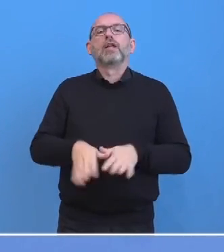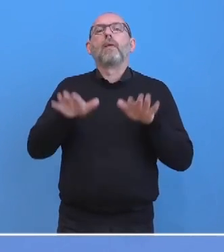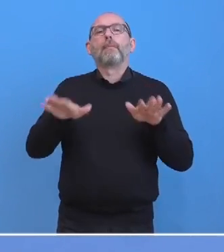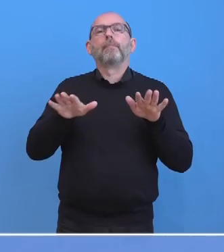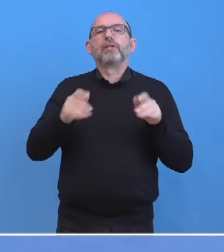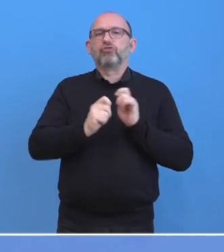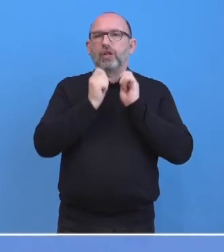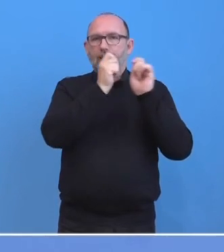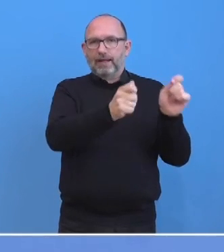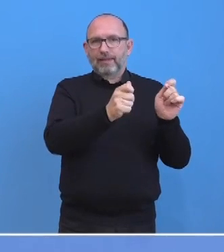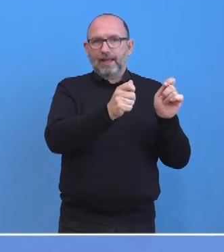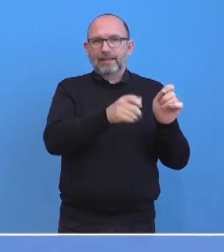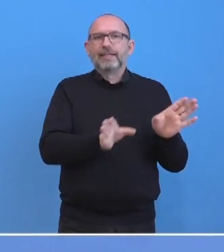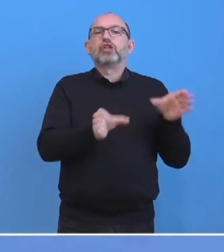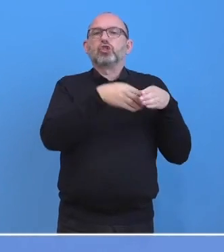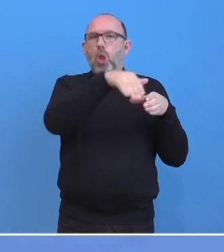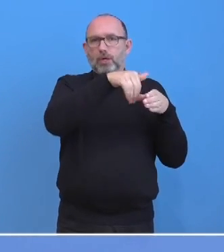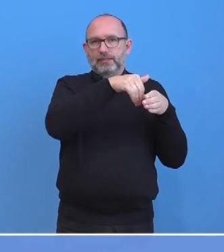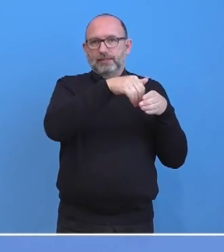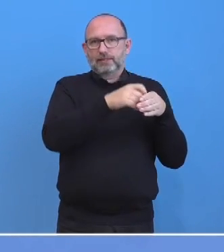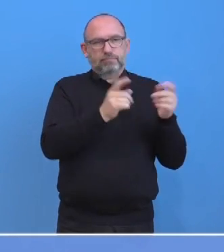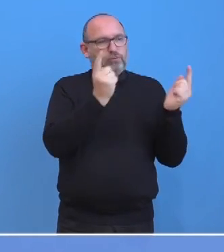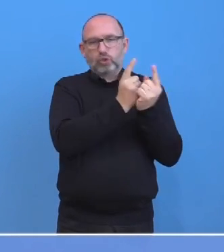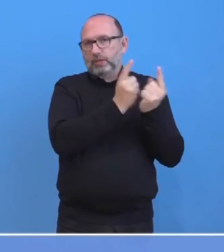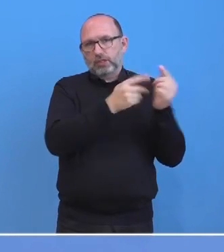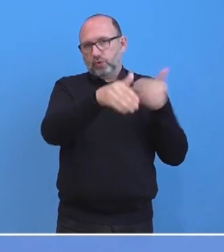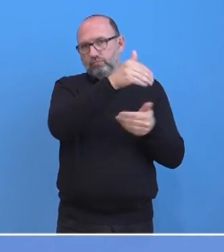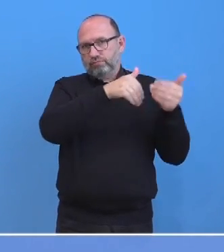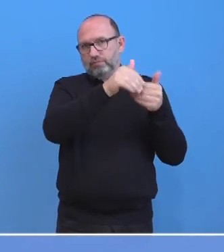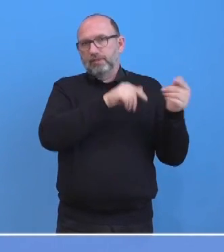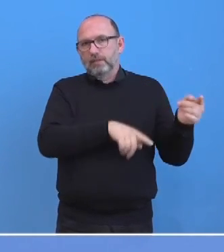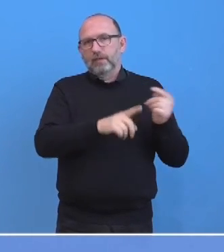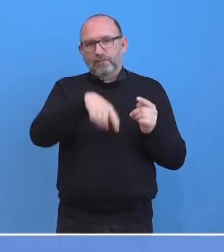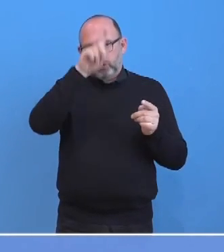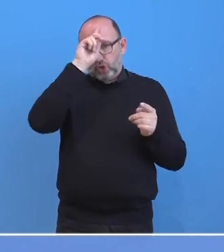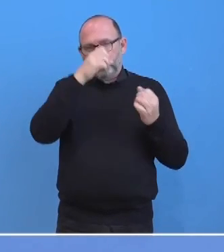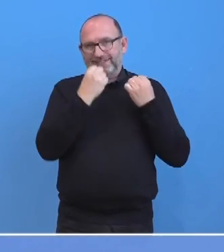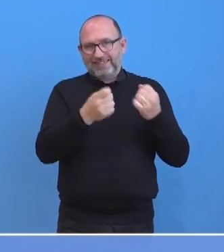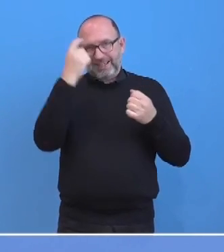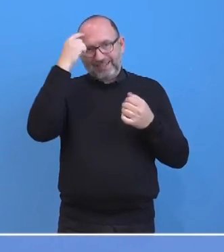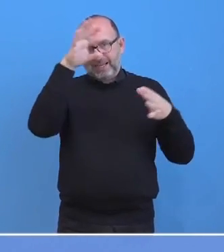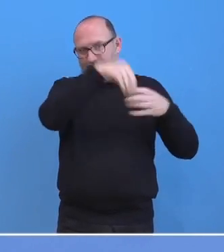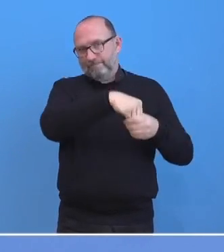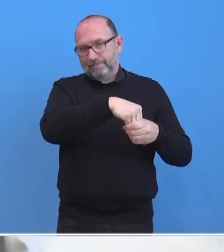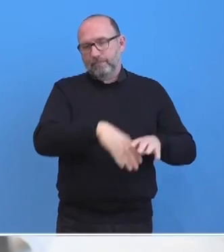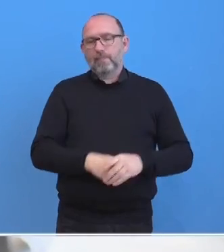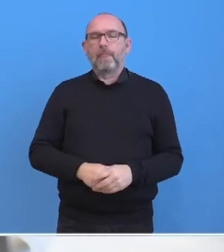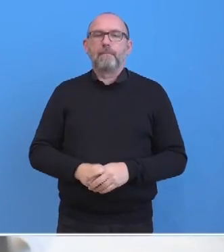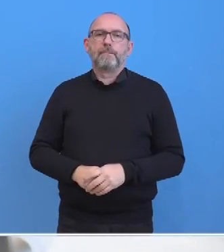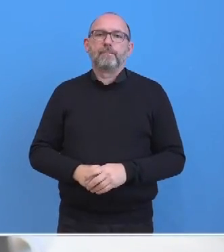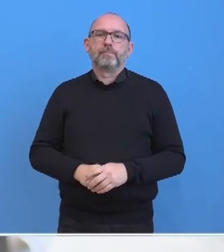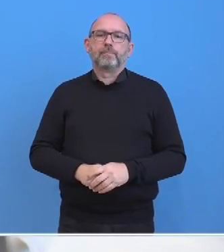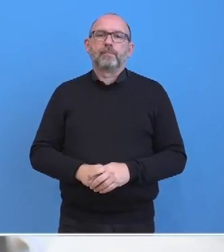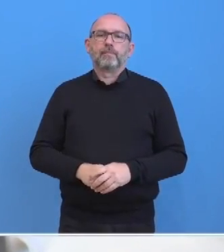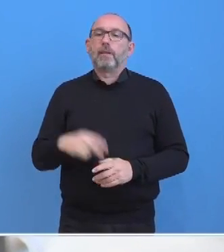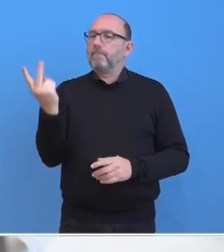sind geschlossene Konsultationen. Wie wird Deutschland in diese Sicherheitsratsbefassung gehen? Wir werden beide